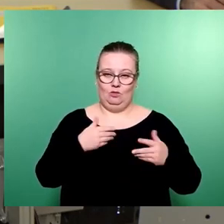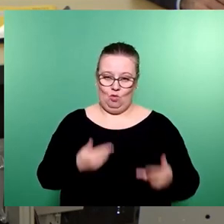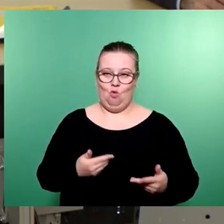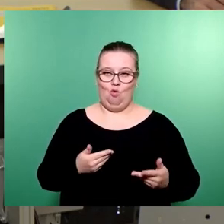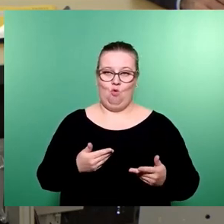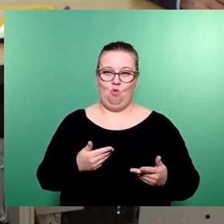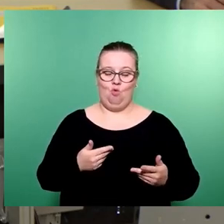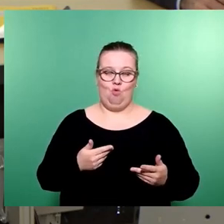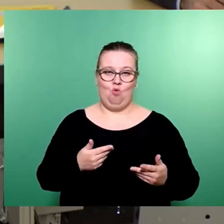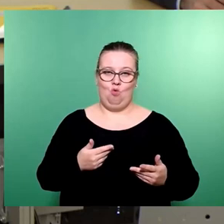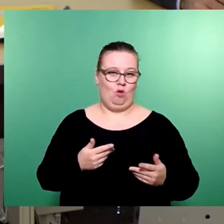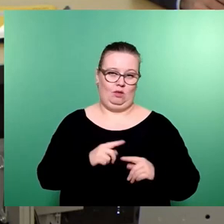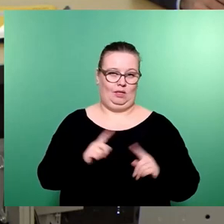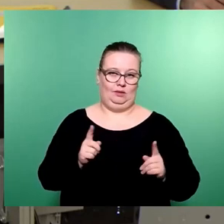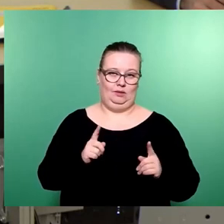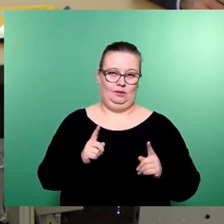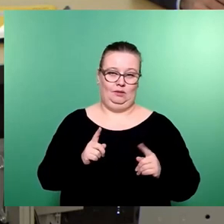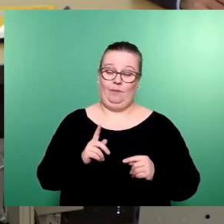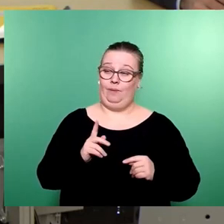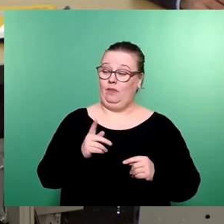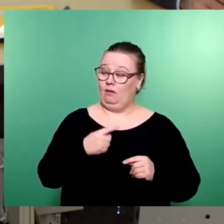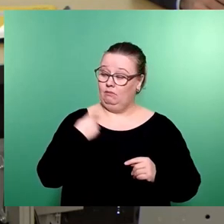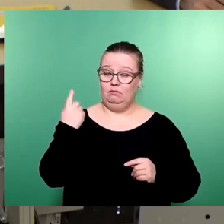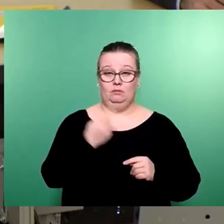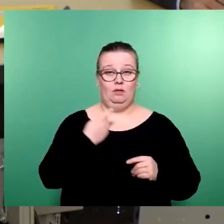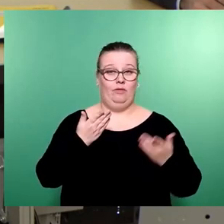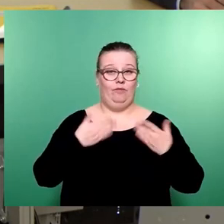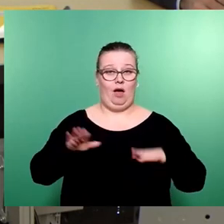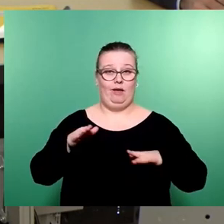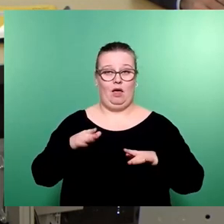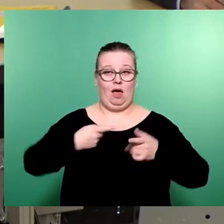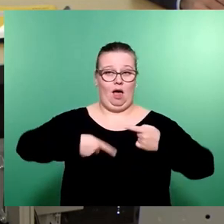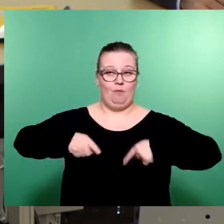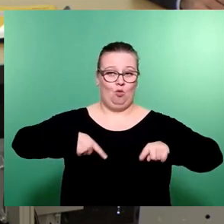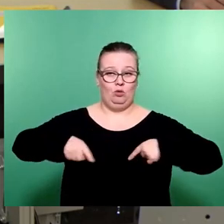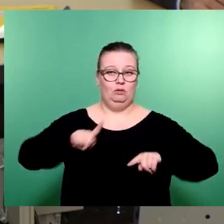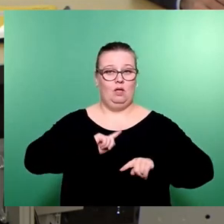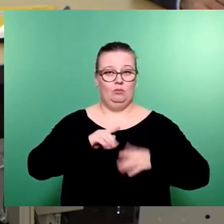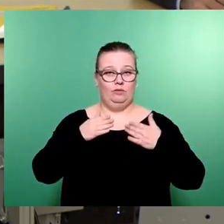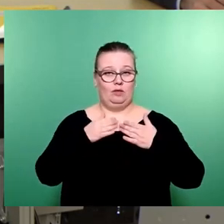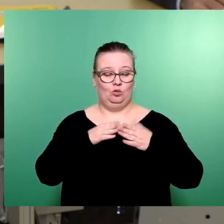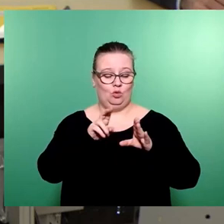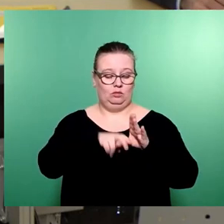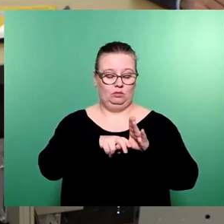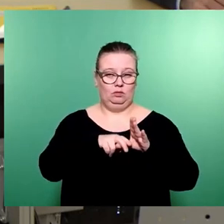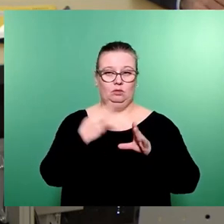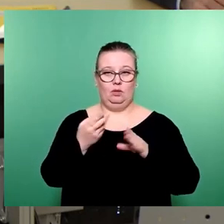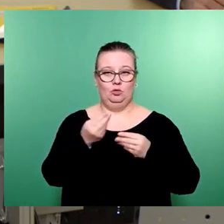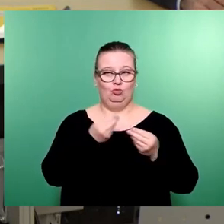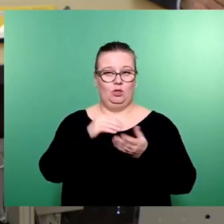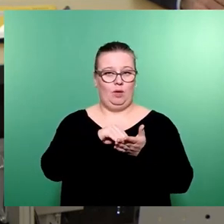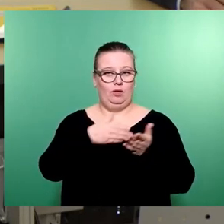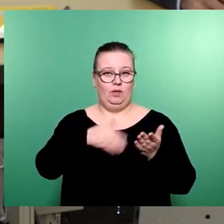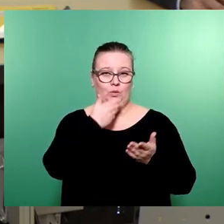definitiv nicht. Sie sind, wie wir alle freie Abgeordnete, Sie haben sich einer Fraktion angeschlossen, die jetzt bei den Gesprächen nicht dabei